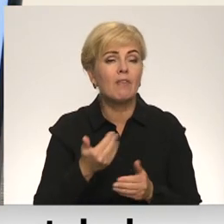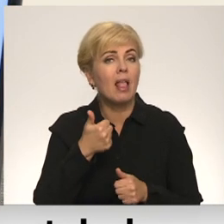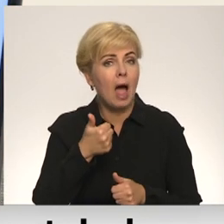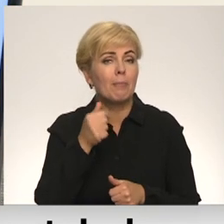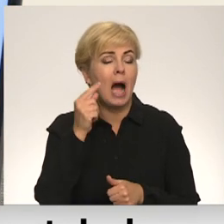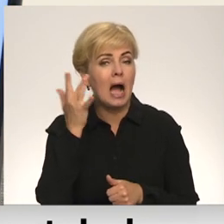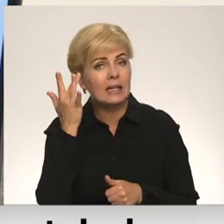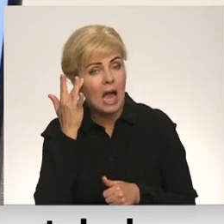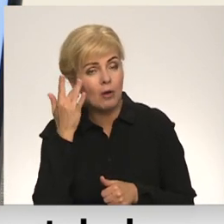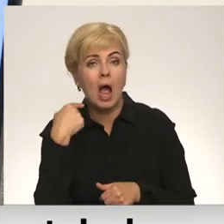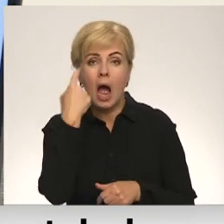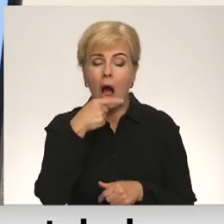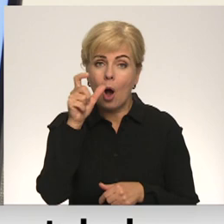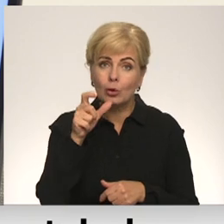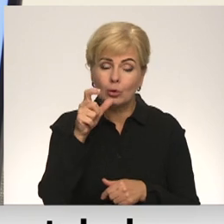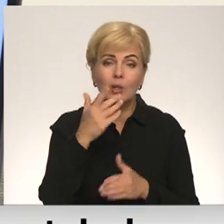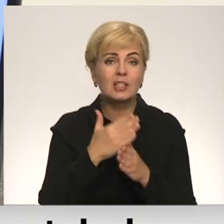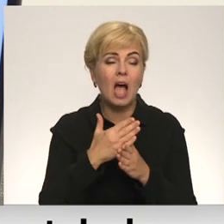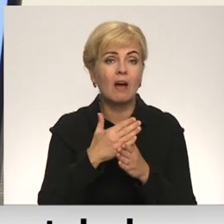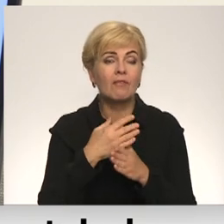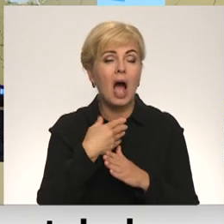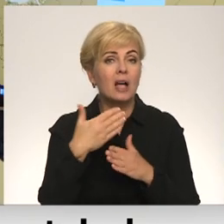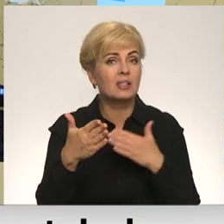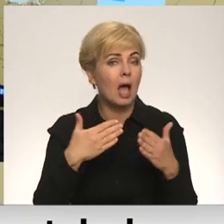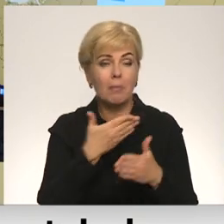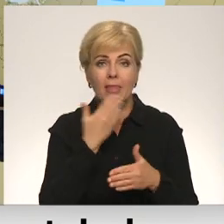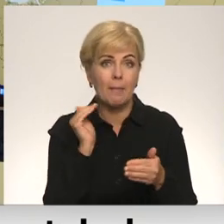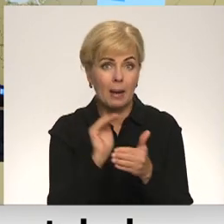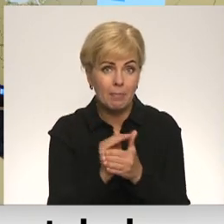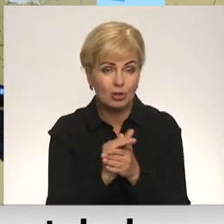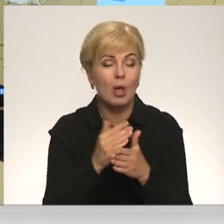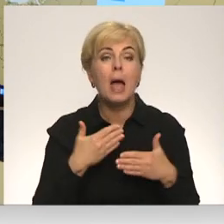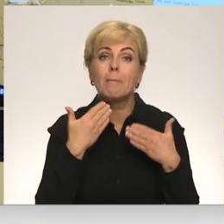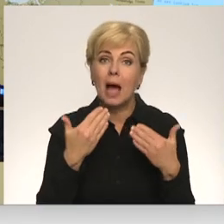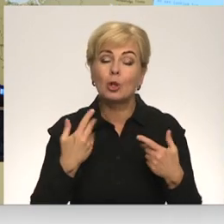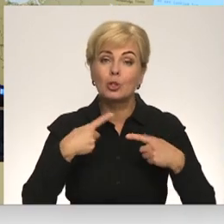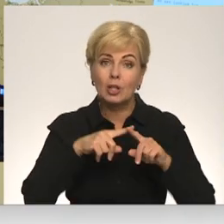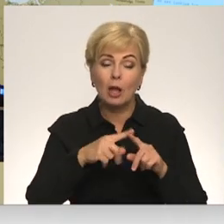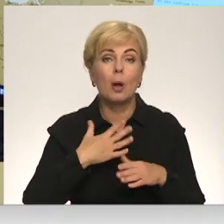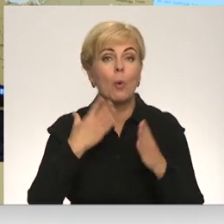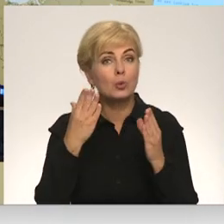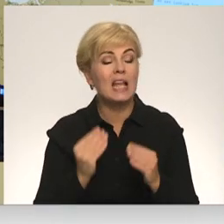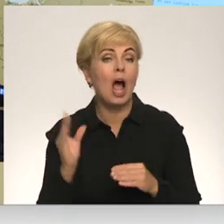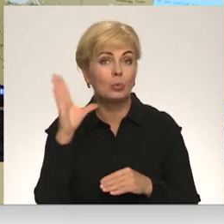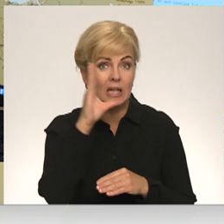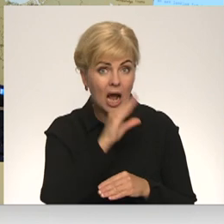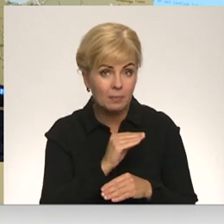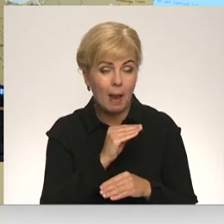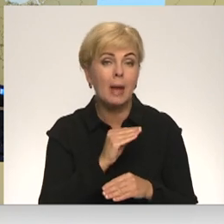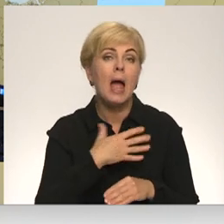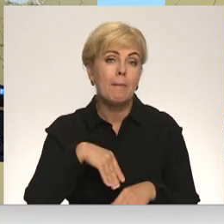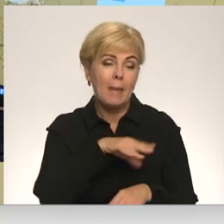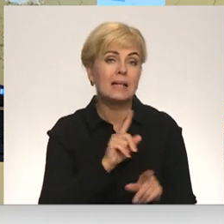labākās idejas autori savā starpā nemaz nebija pazīstami. Pateicoties tehnikai un mūsdienu iespējām, mēs